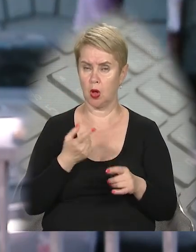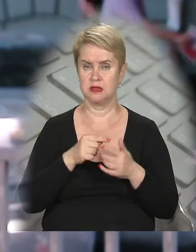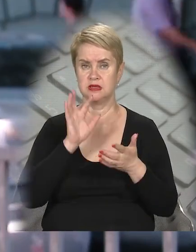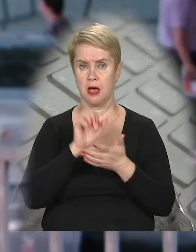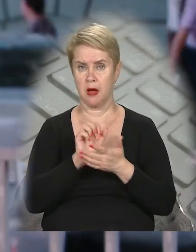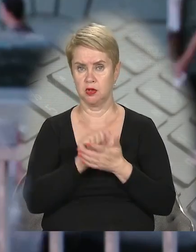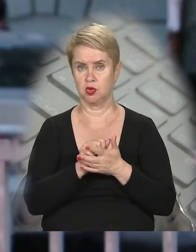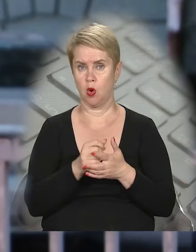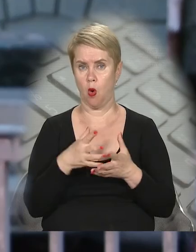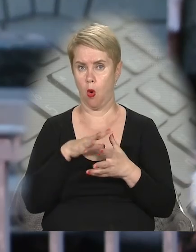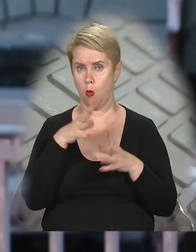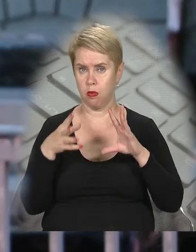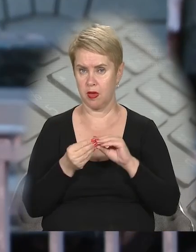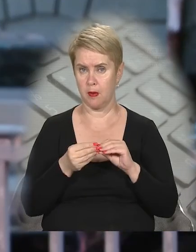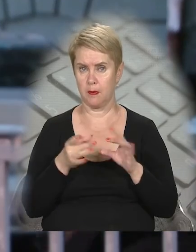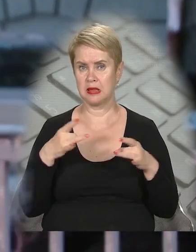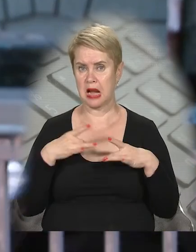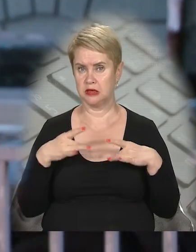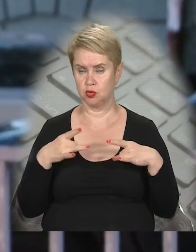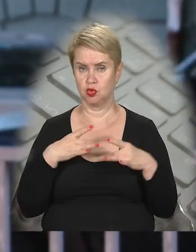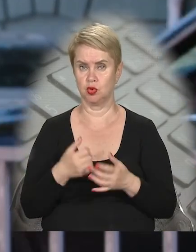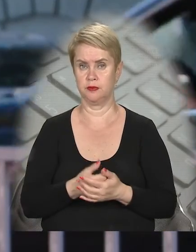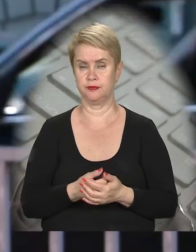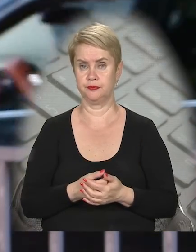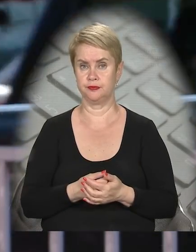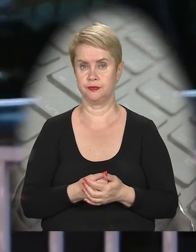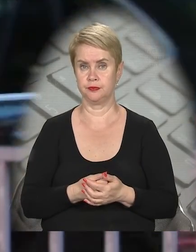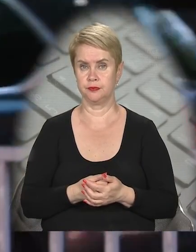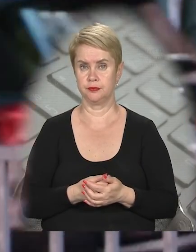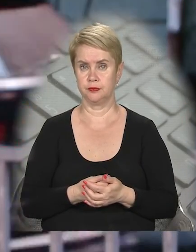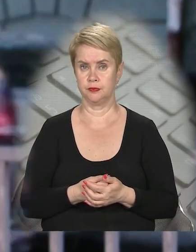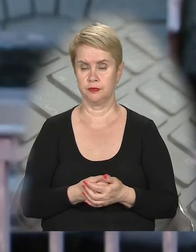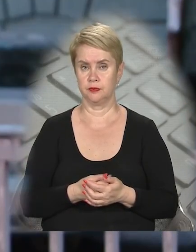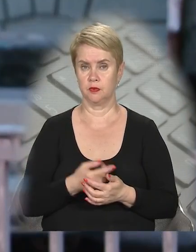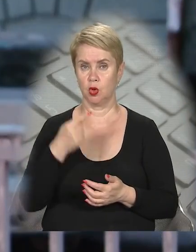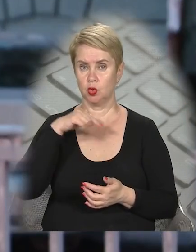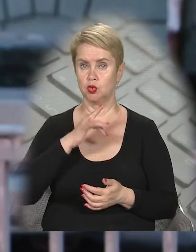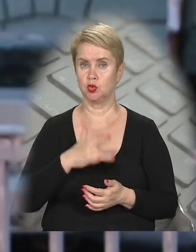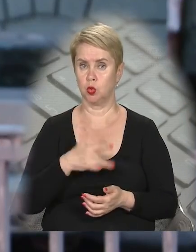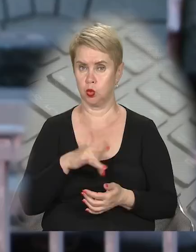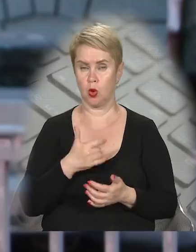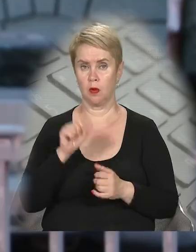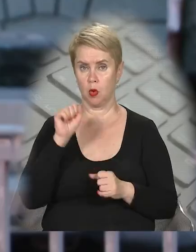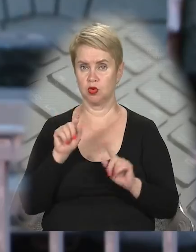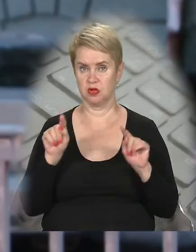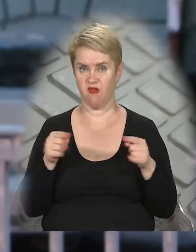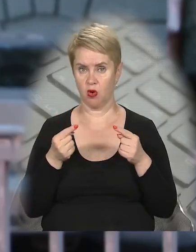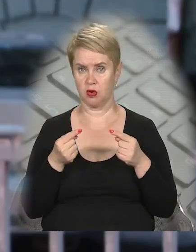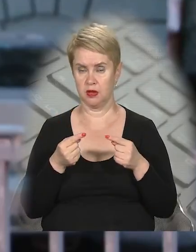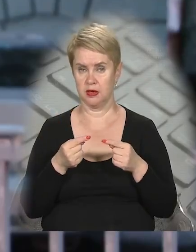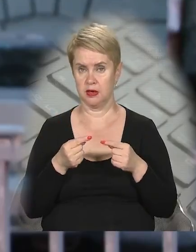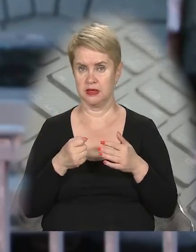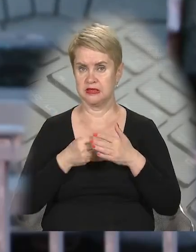займаючи об'єм та подразнюючи оболонку шлунку. Може створювати